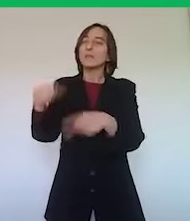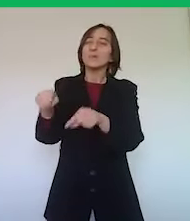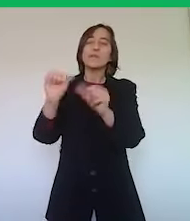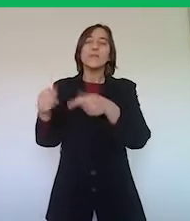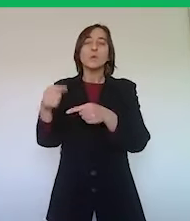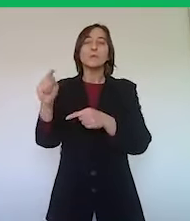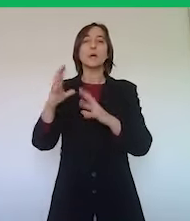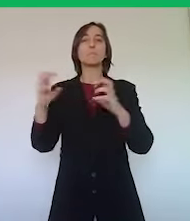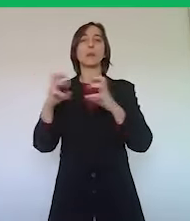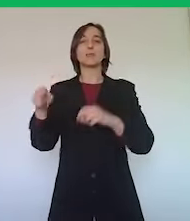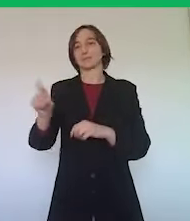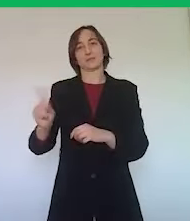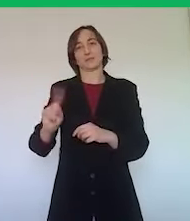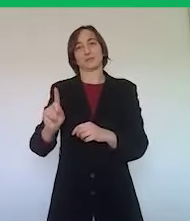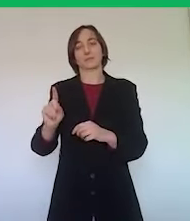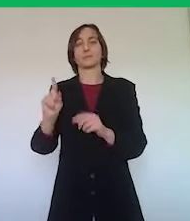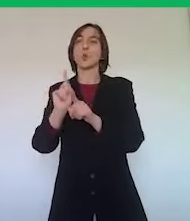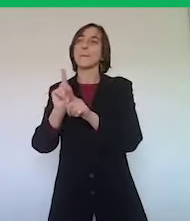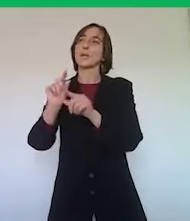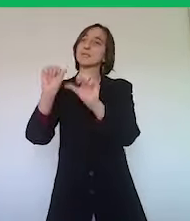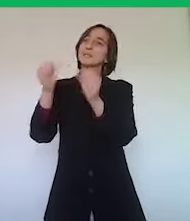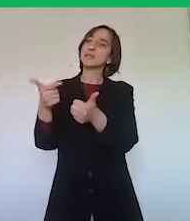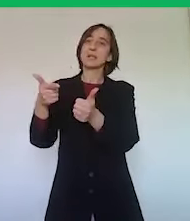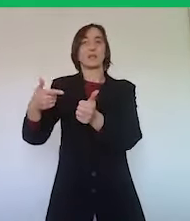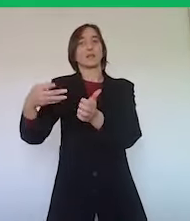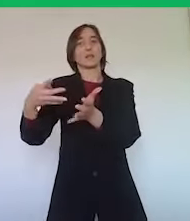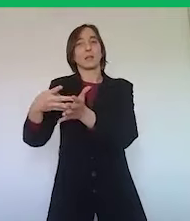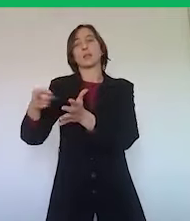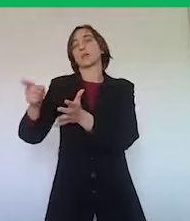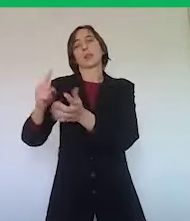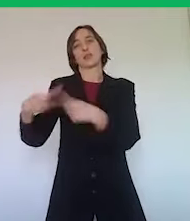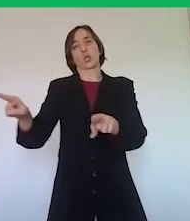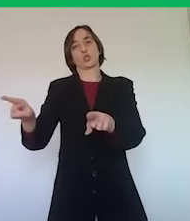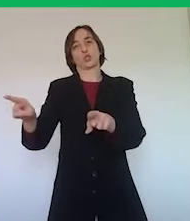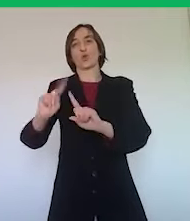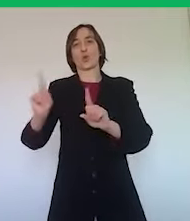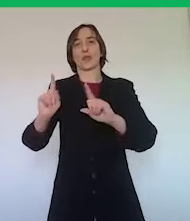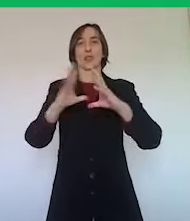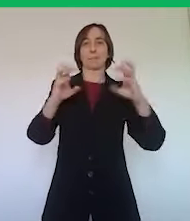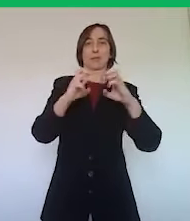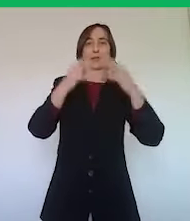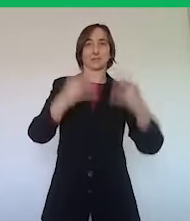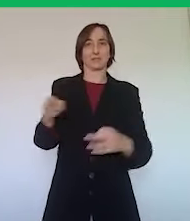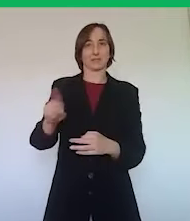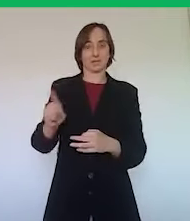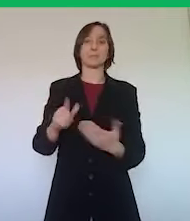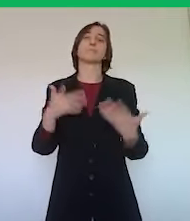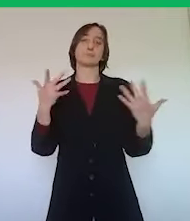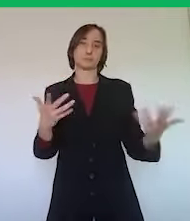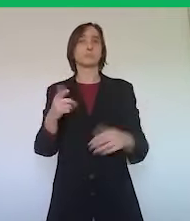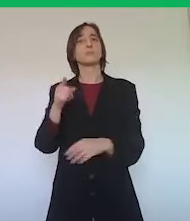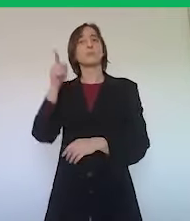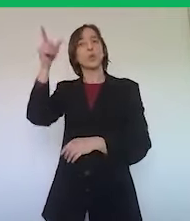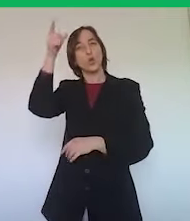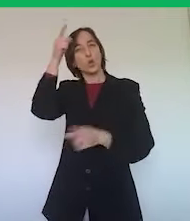imprenditoriale, quindi hanno un regime diverso dalle attività svolte in forma imprenditoriale. Il governo